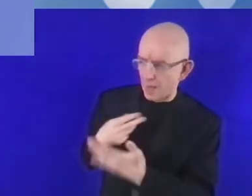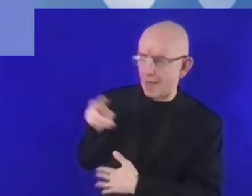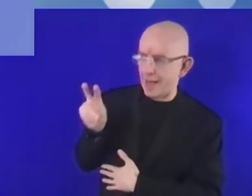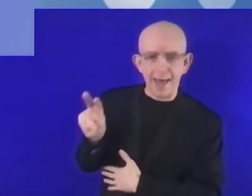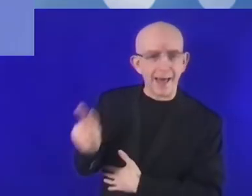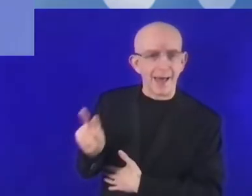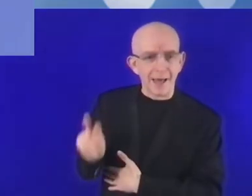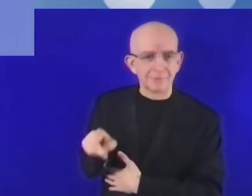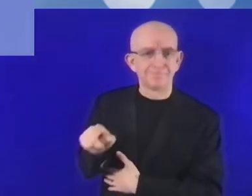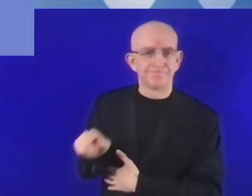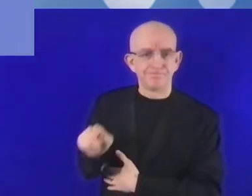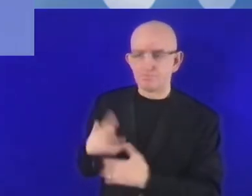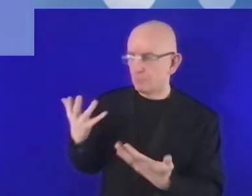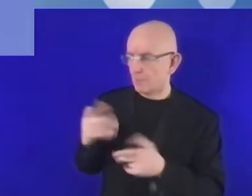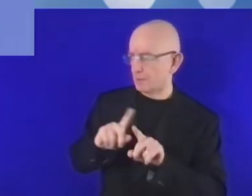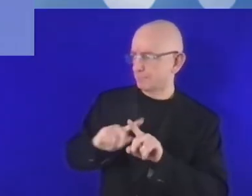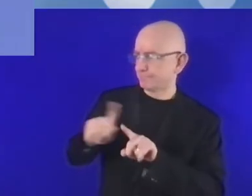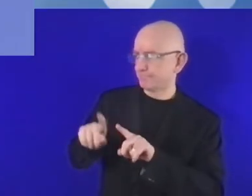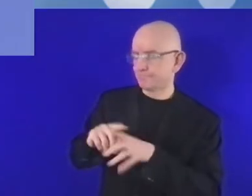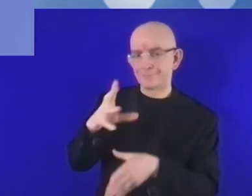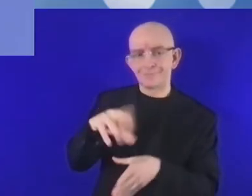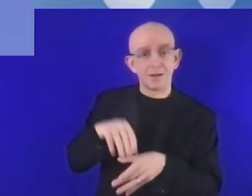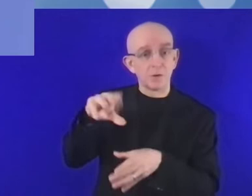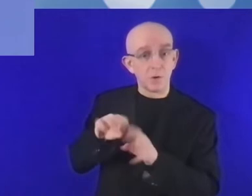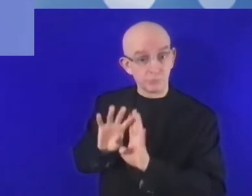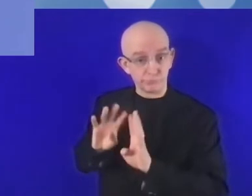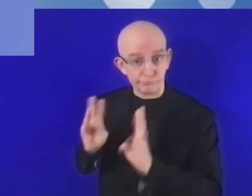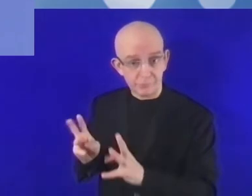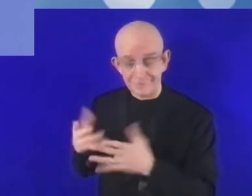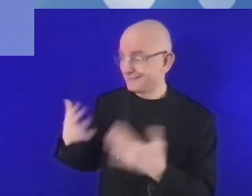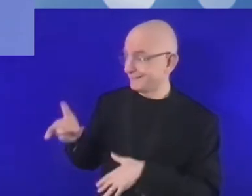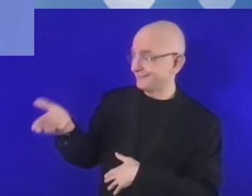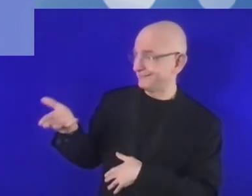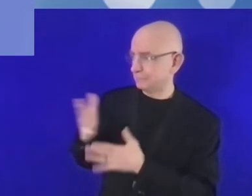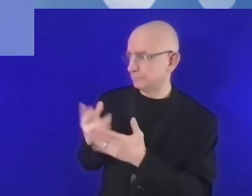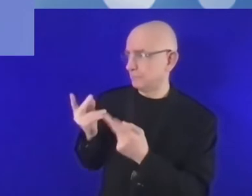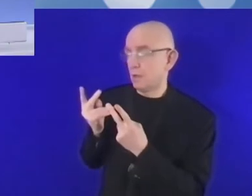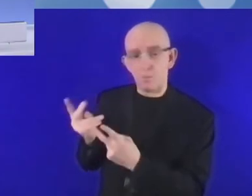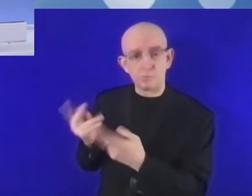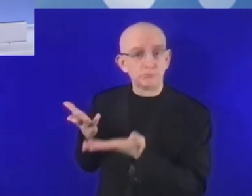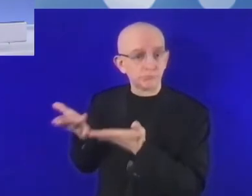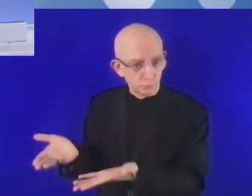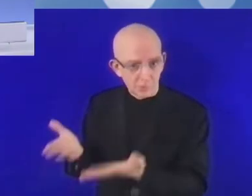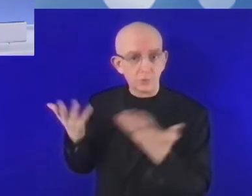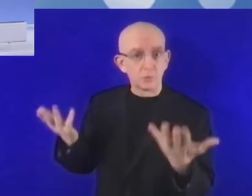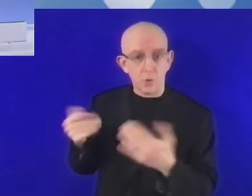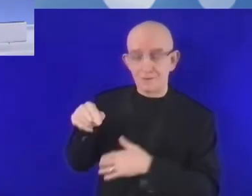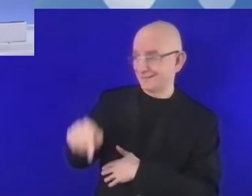2022, czyli kolejna edycja odbędzie się właśnie w Etiopii. Państwo będą państwem